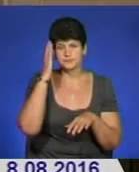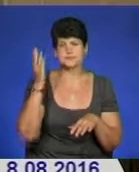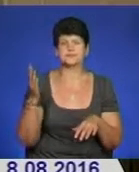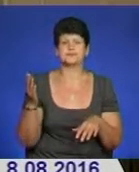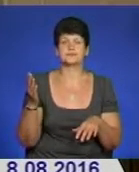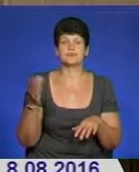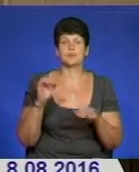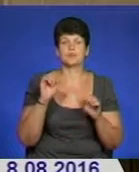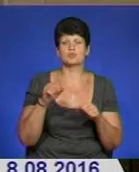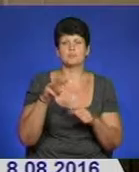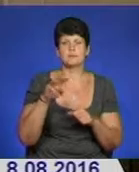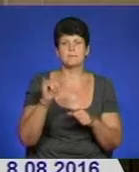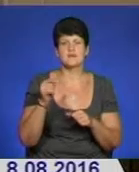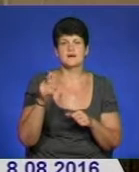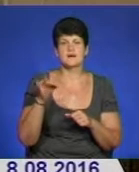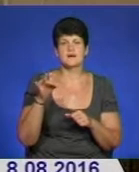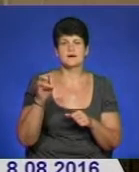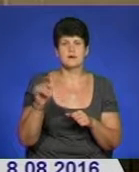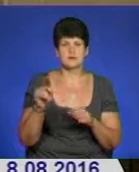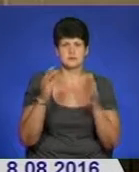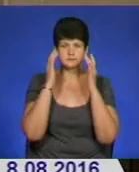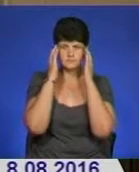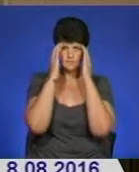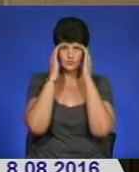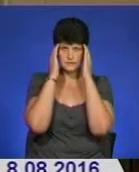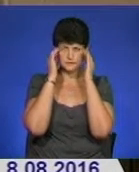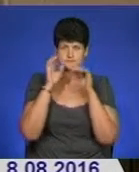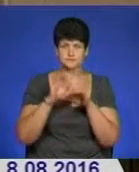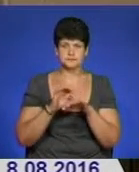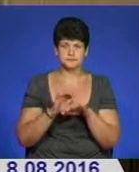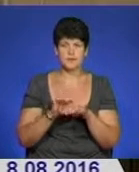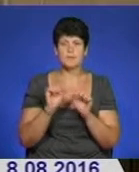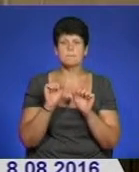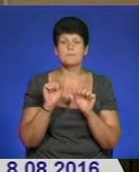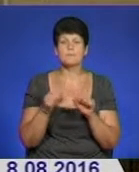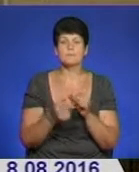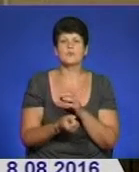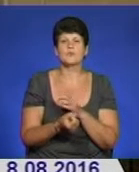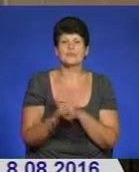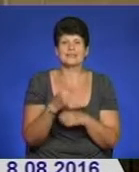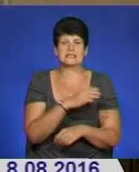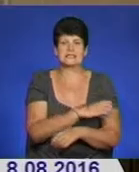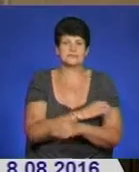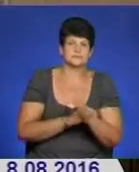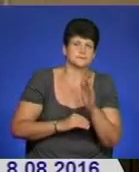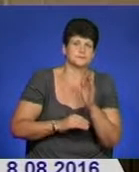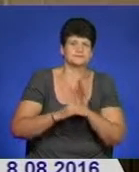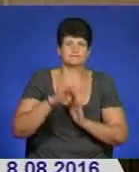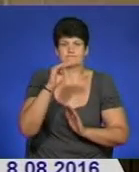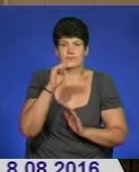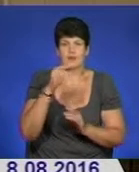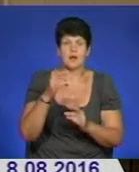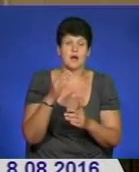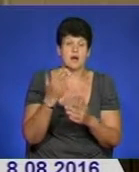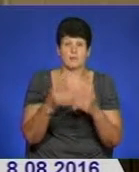може бути мігрень, тобто біль у вискових ділянках. Може проявлятися підвищеним артеріальним тиском або